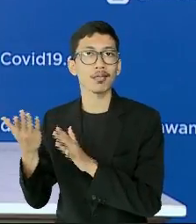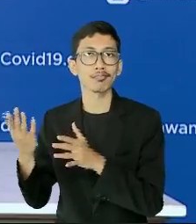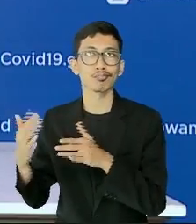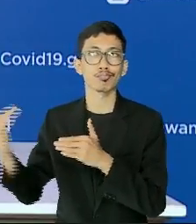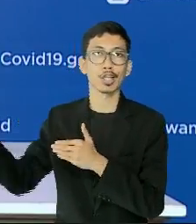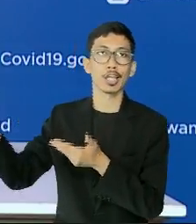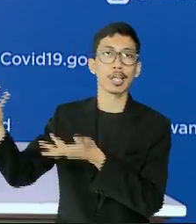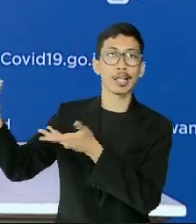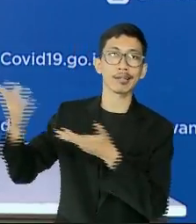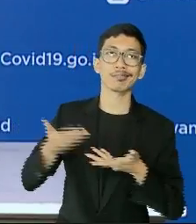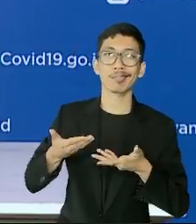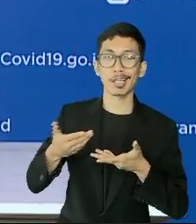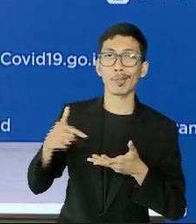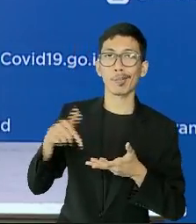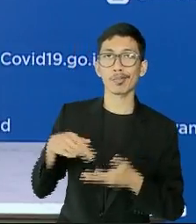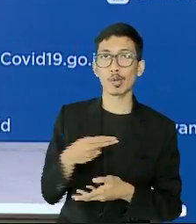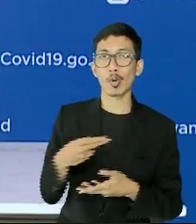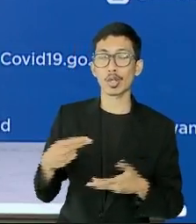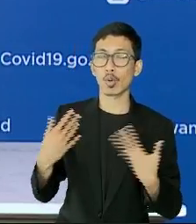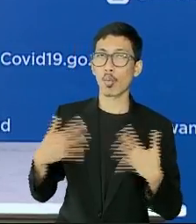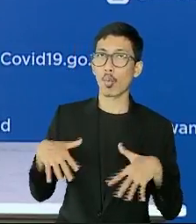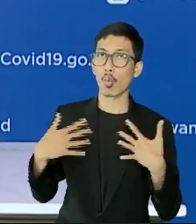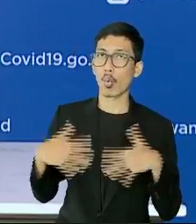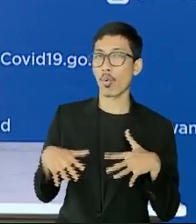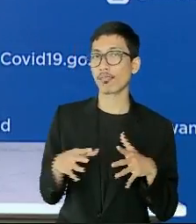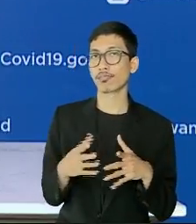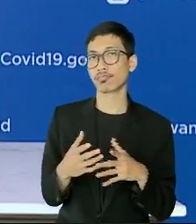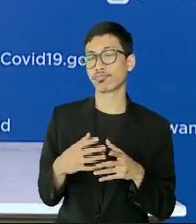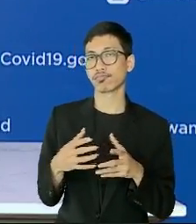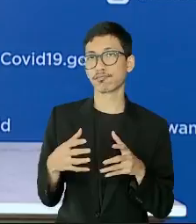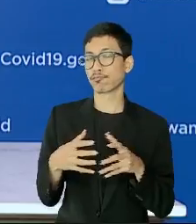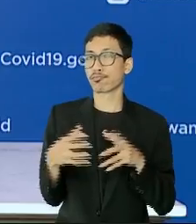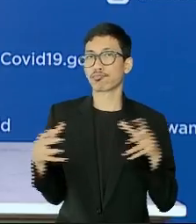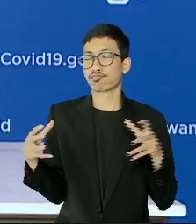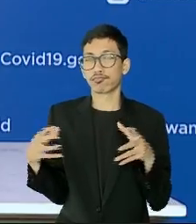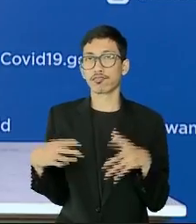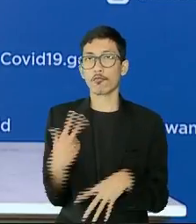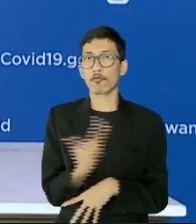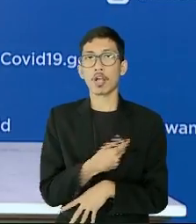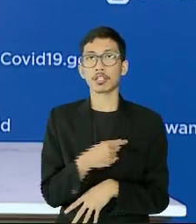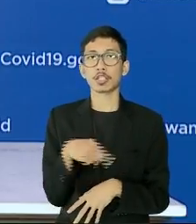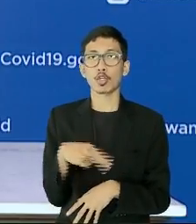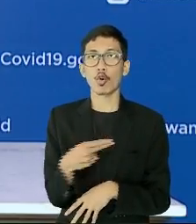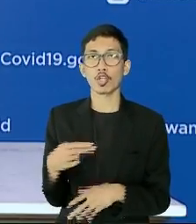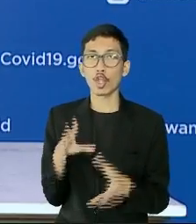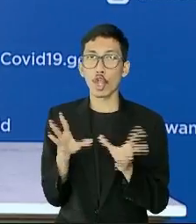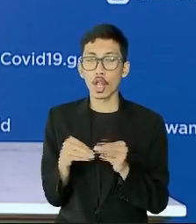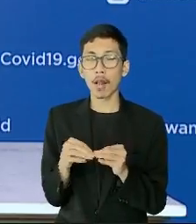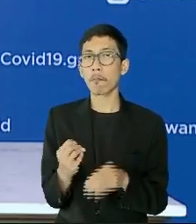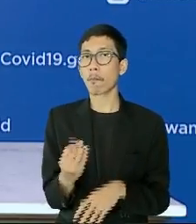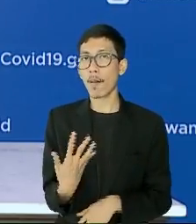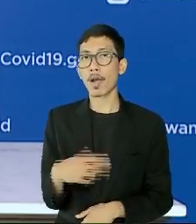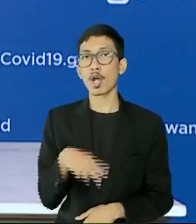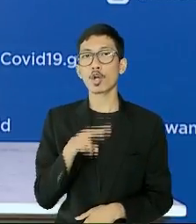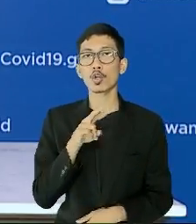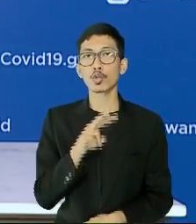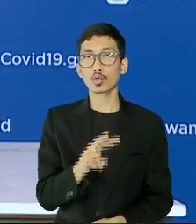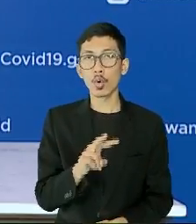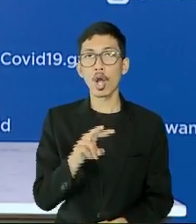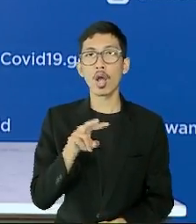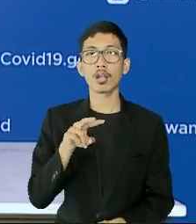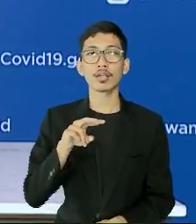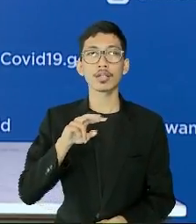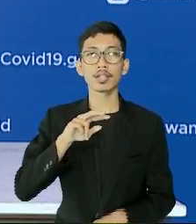pemerintah Jepang ini menambah total kedatangan vaksin COVID-19 di Indonesia menjadi 285